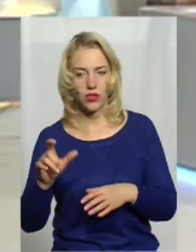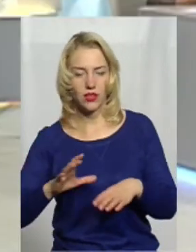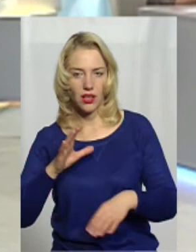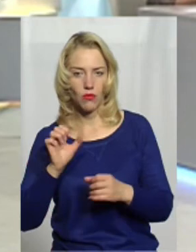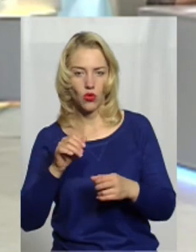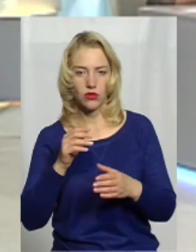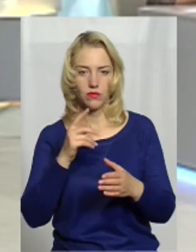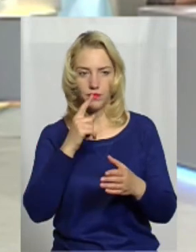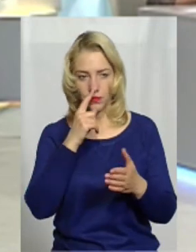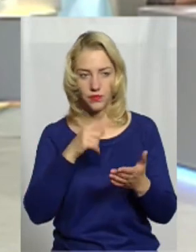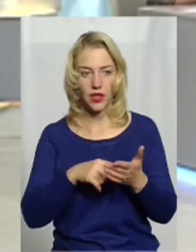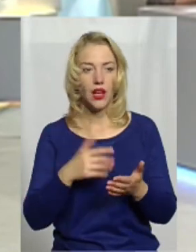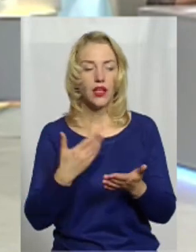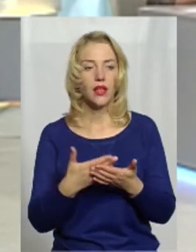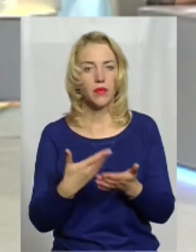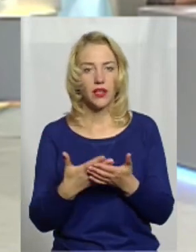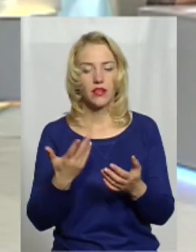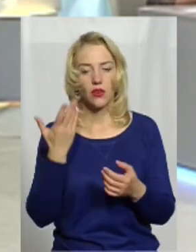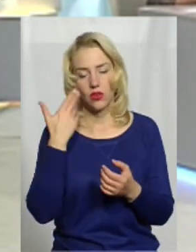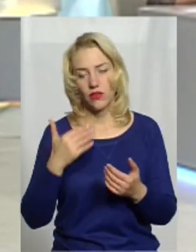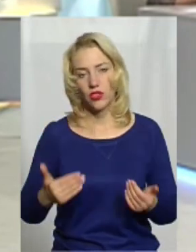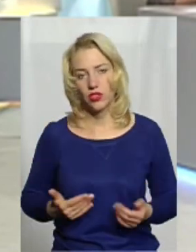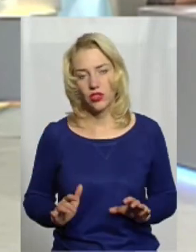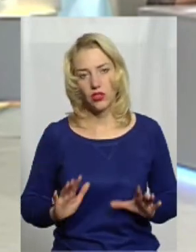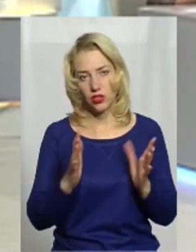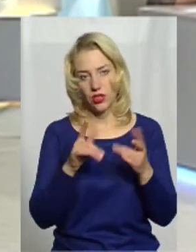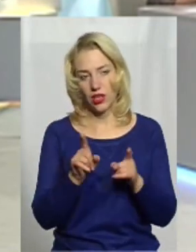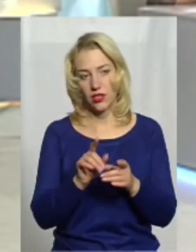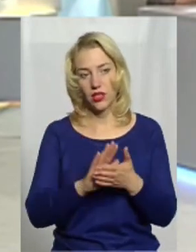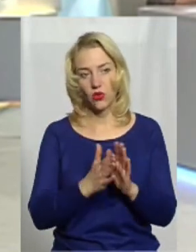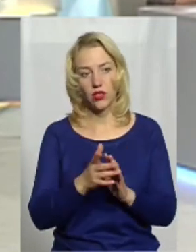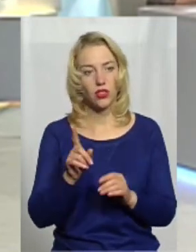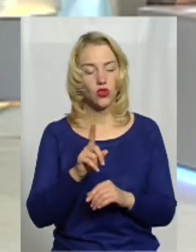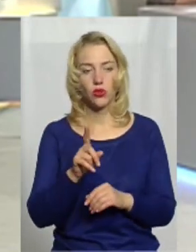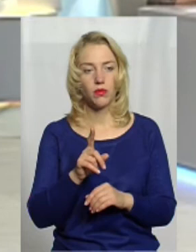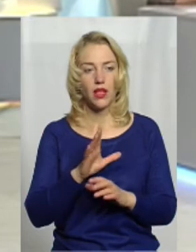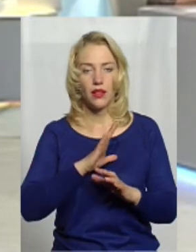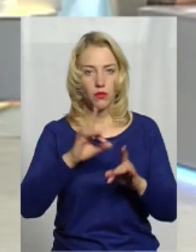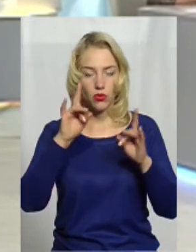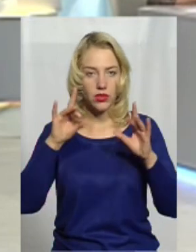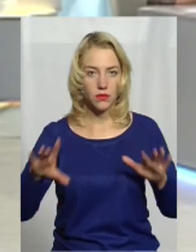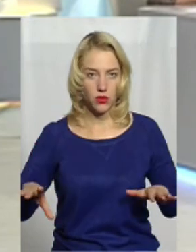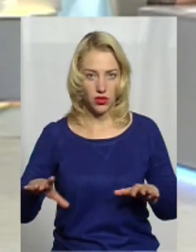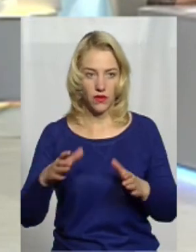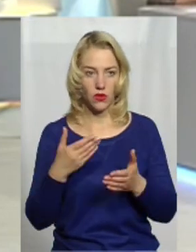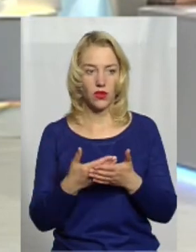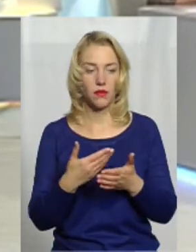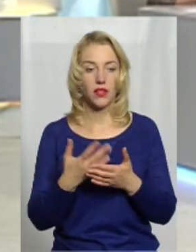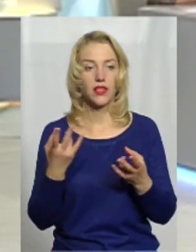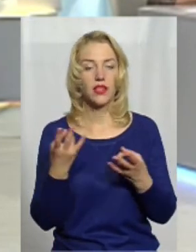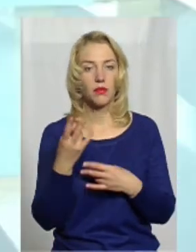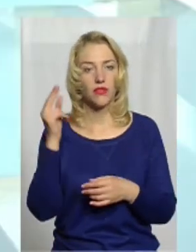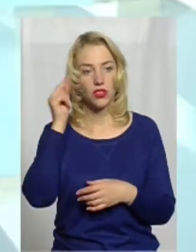Для чого це робилося? Щоб коли в житті станеться така ситуація, щоб вона не стала несподіванкою. Отже, вчитись